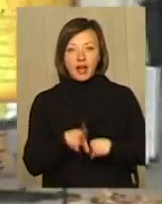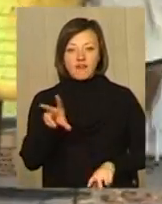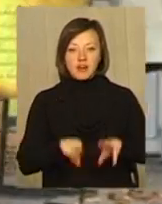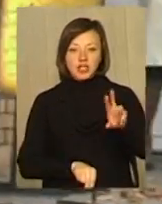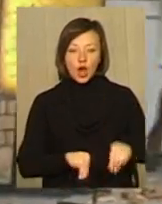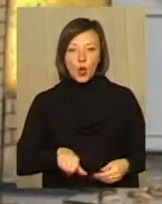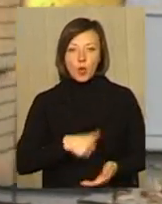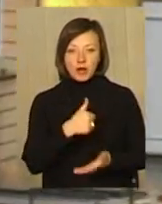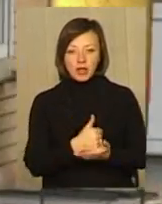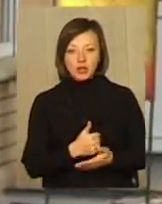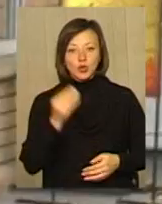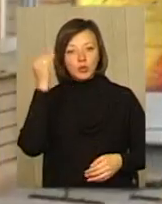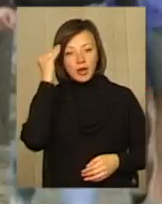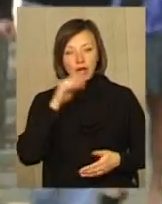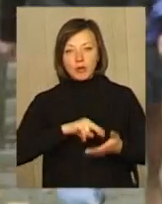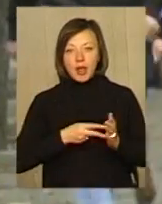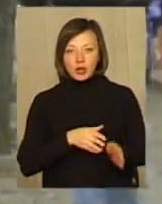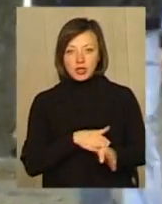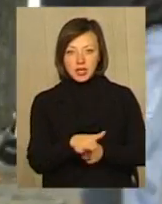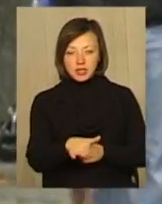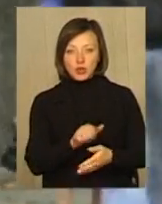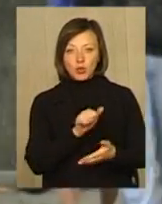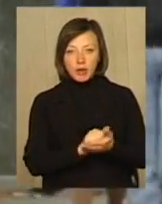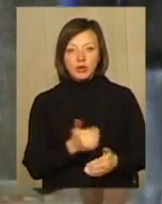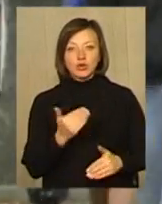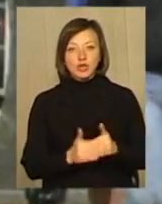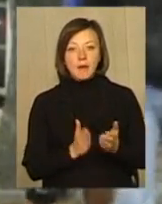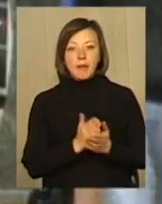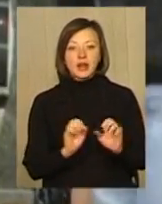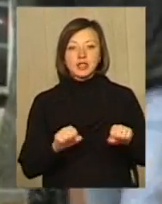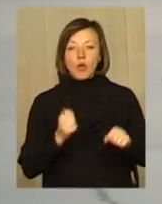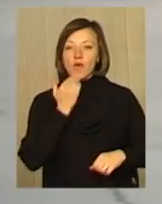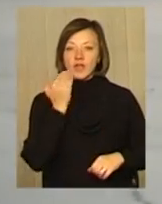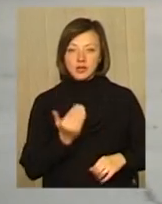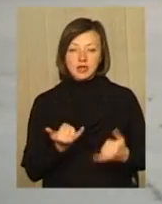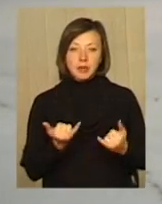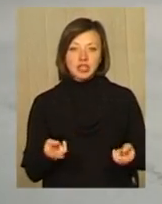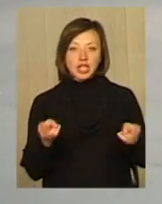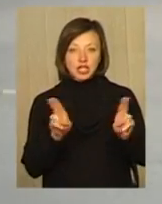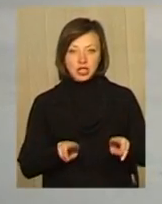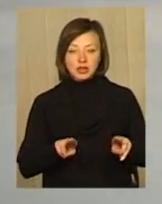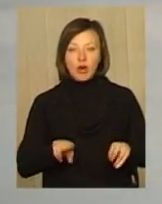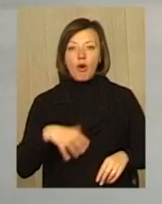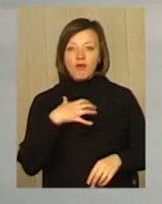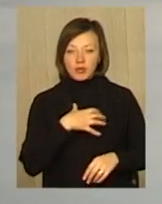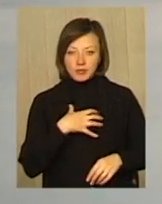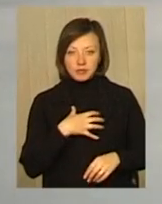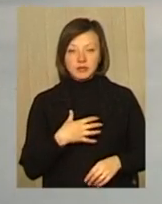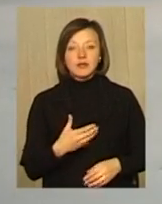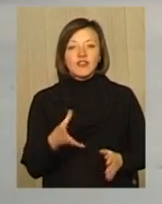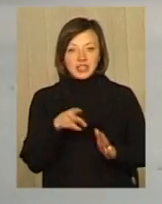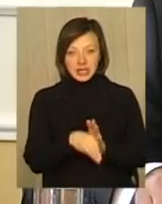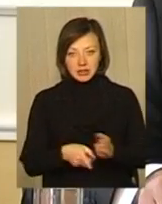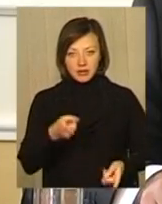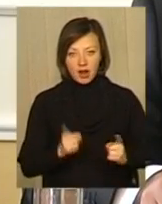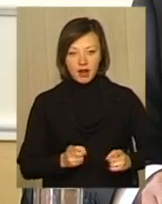губернатор. Свої думки щодо плану реалізації документа подоляни вже мали змогу висловити. Тепер залишилося найголовніше – бажане втілити